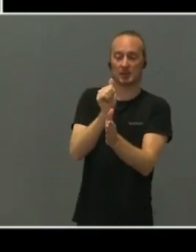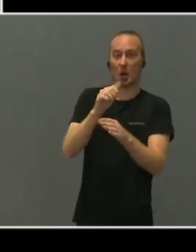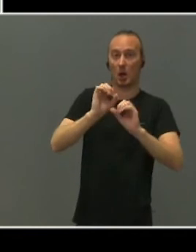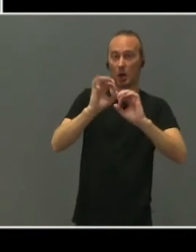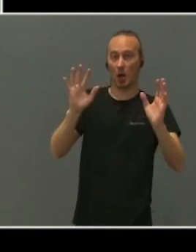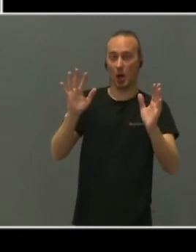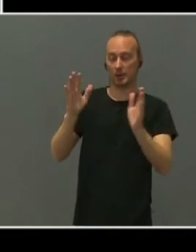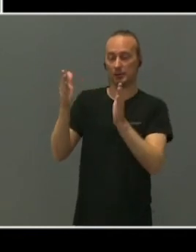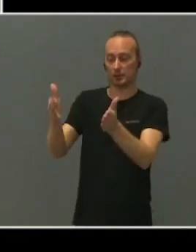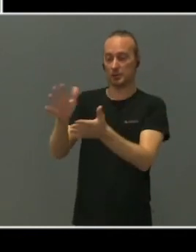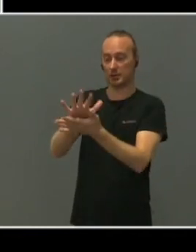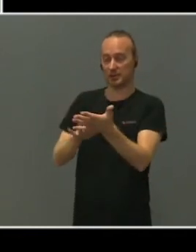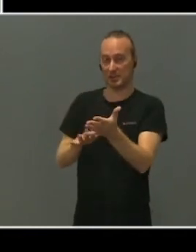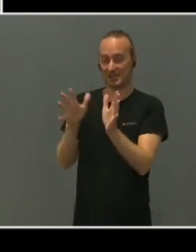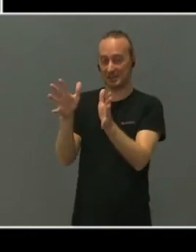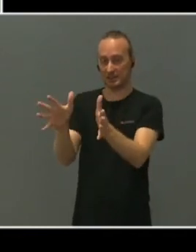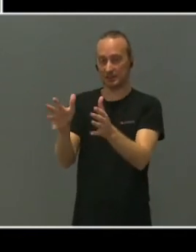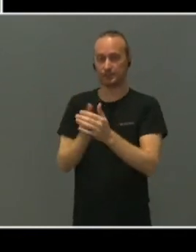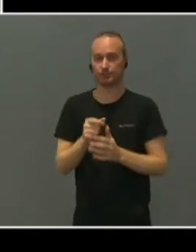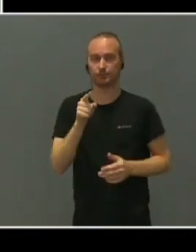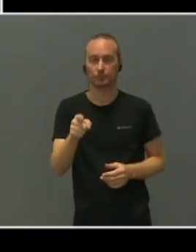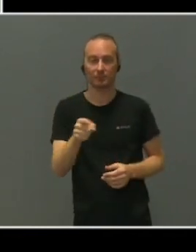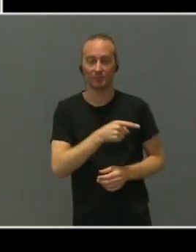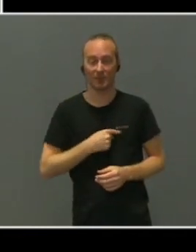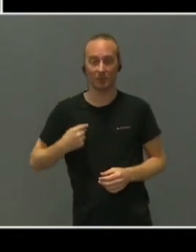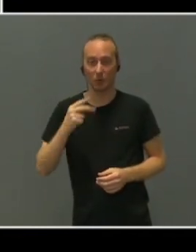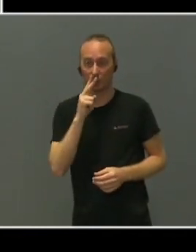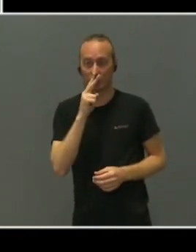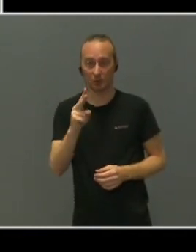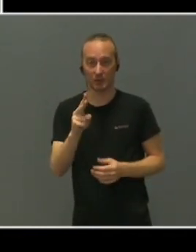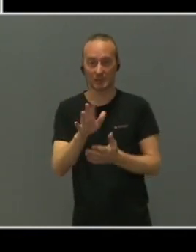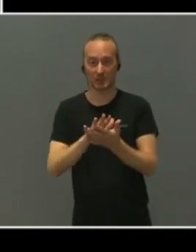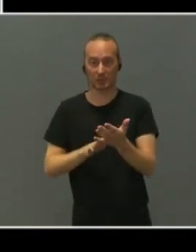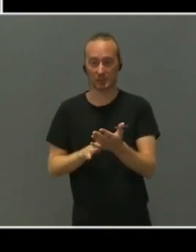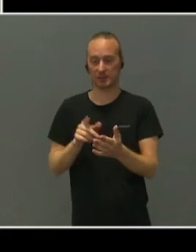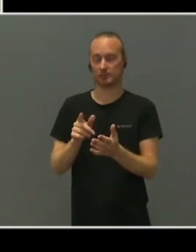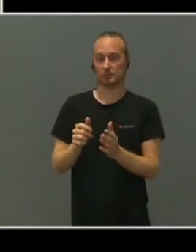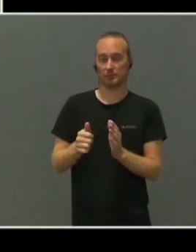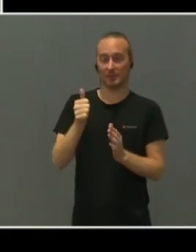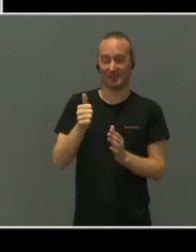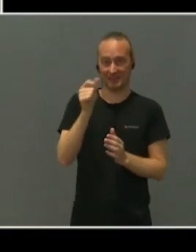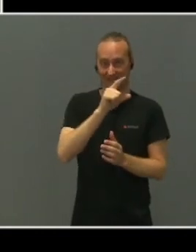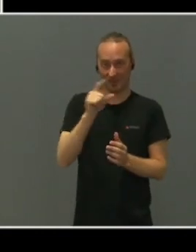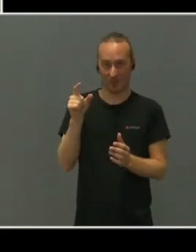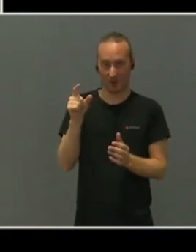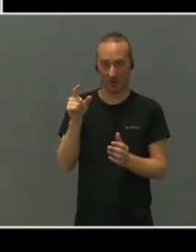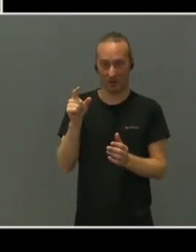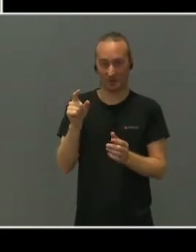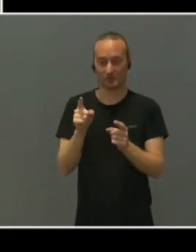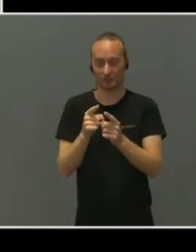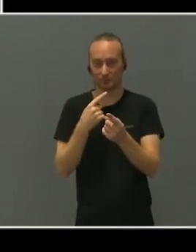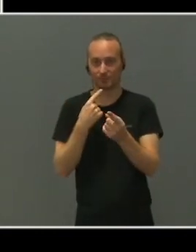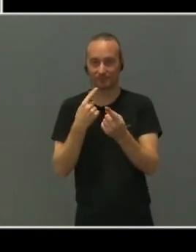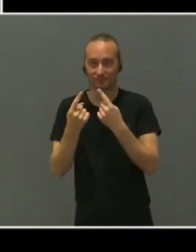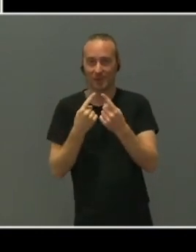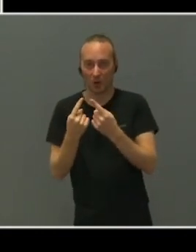absolutt. Altså vår nye strategi vil være et viktig tema å snakke med det jeg